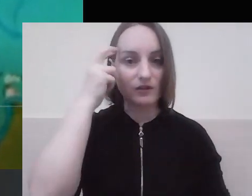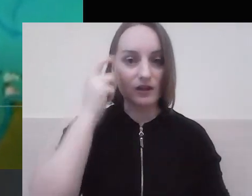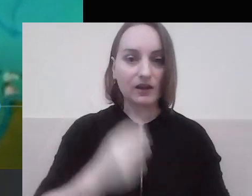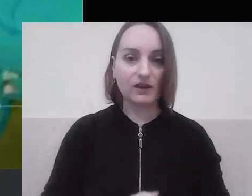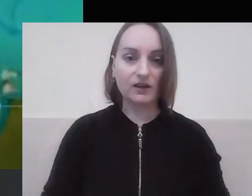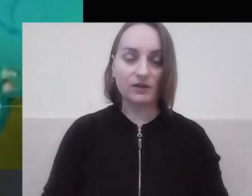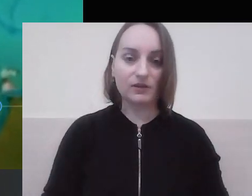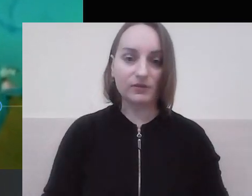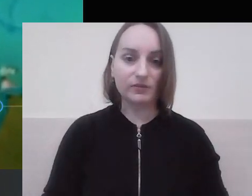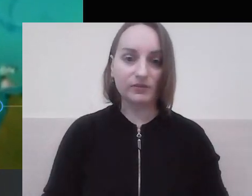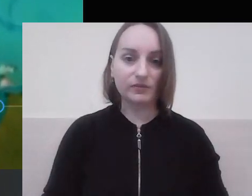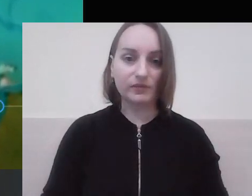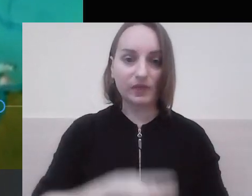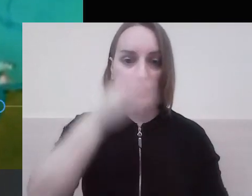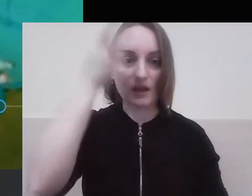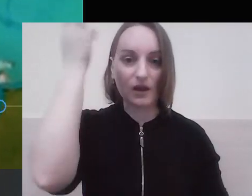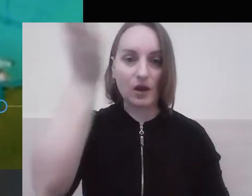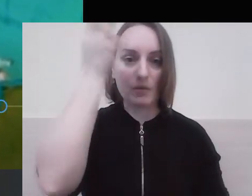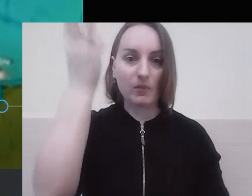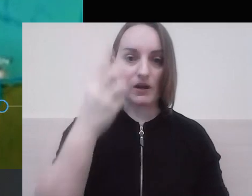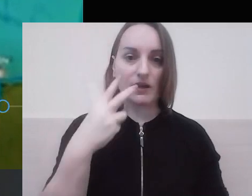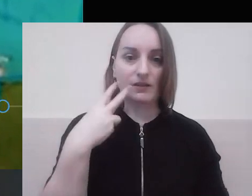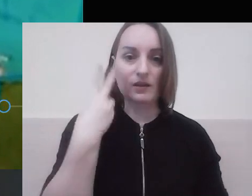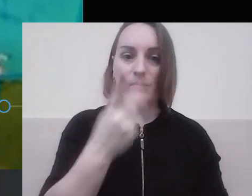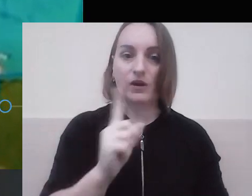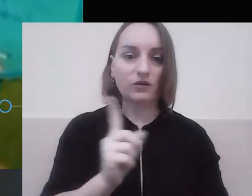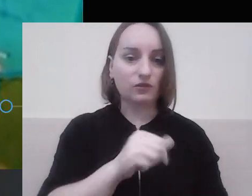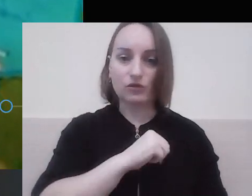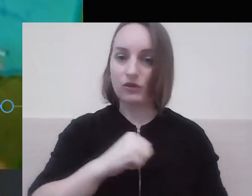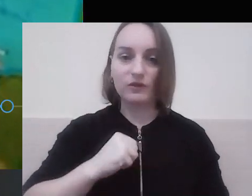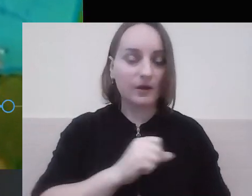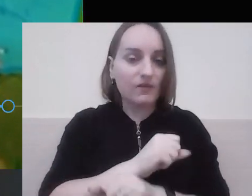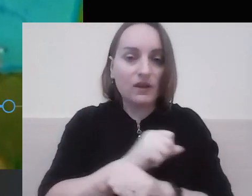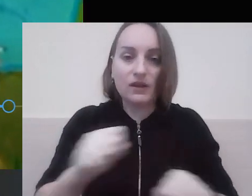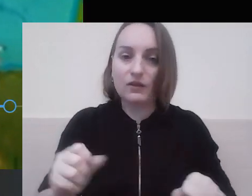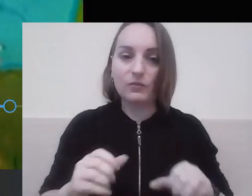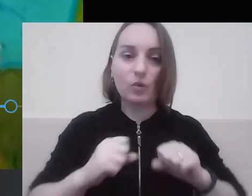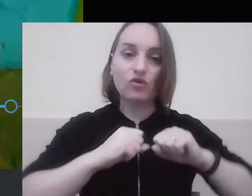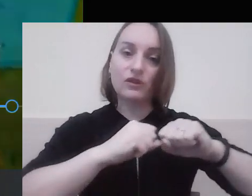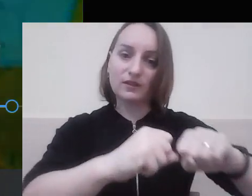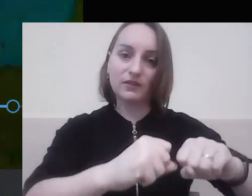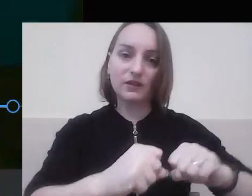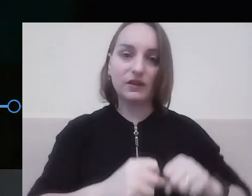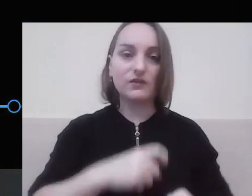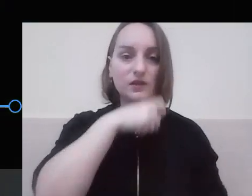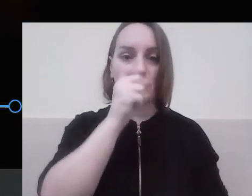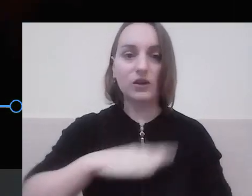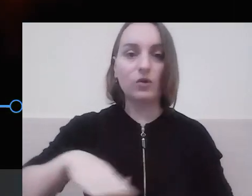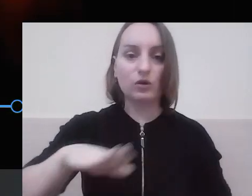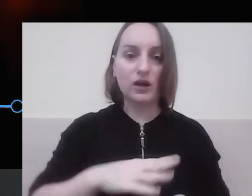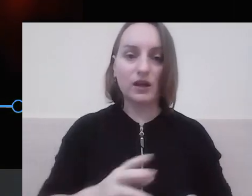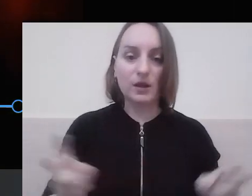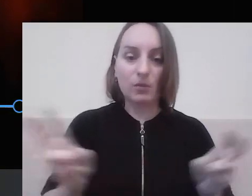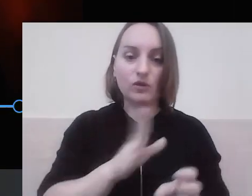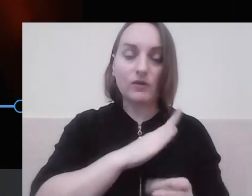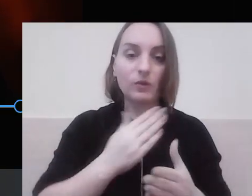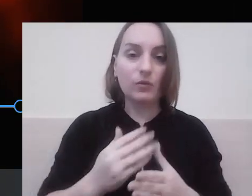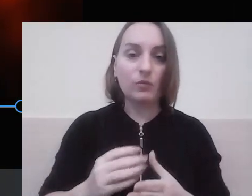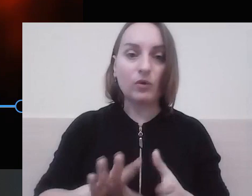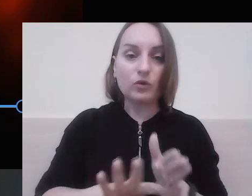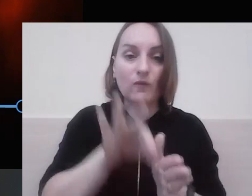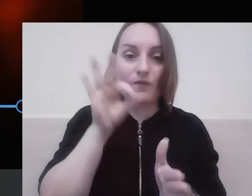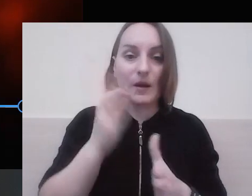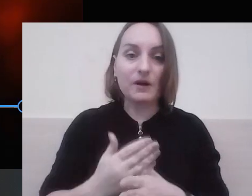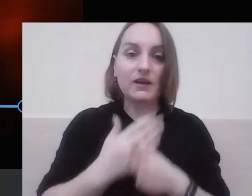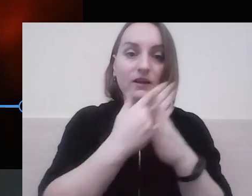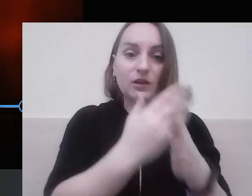успіху. Хмельницький усвідомлював, що самотужки він не зможе відстояти свободу України. Після довгих вагань з